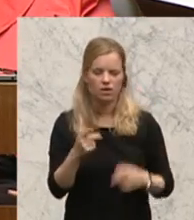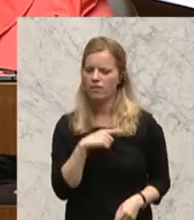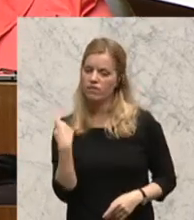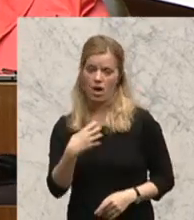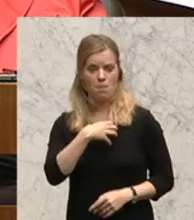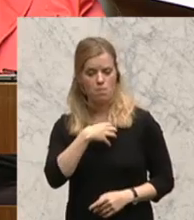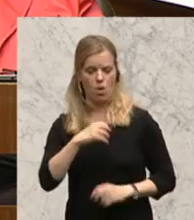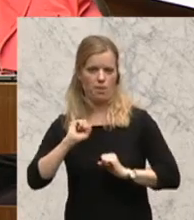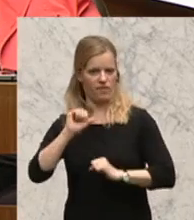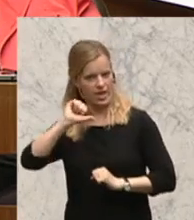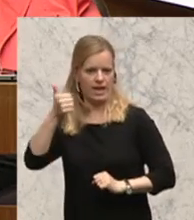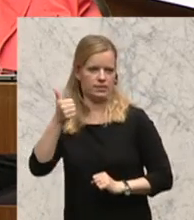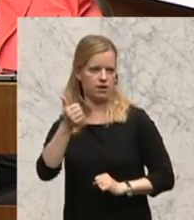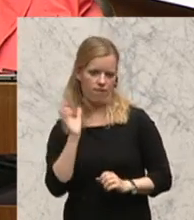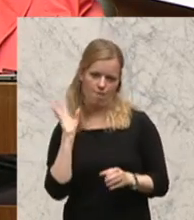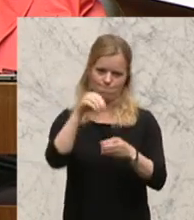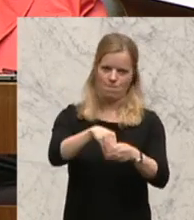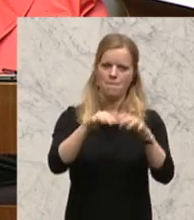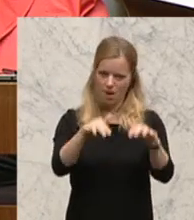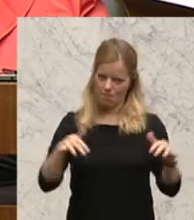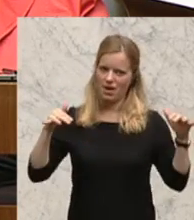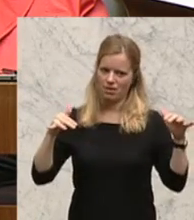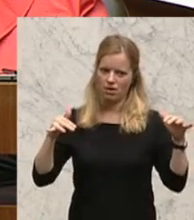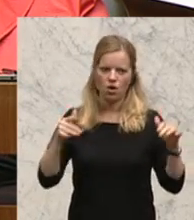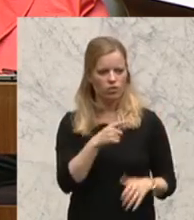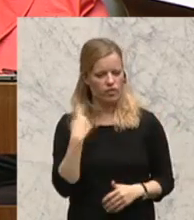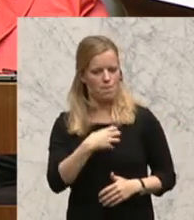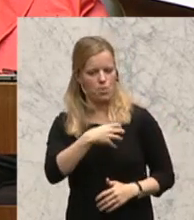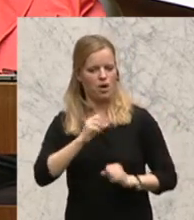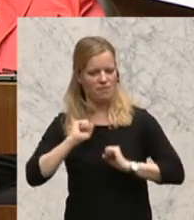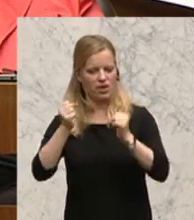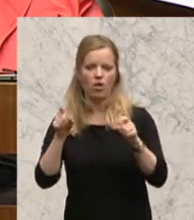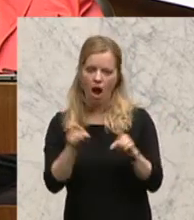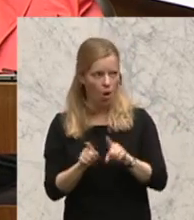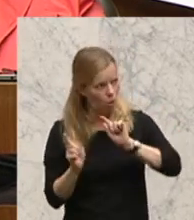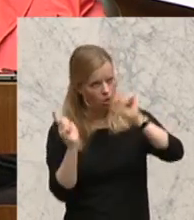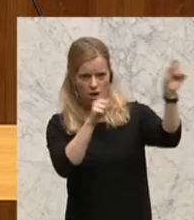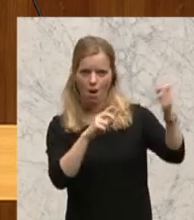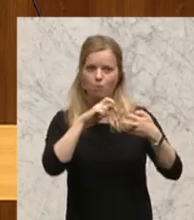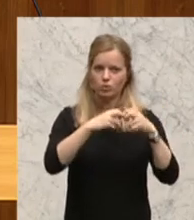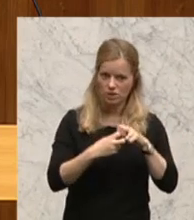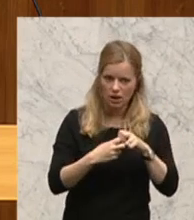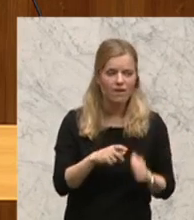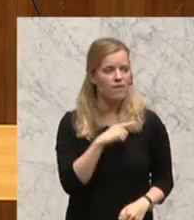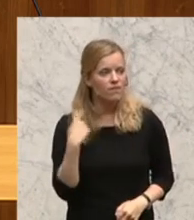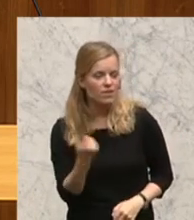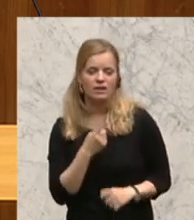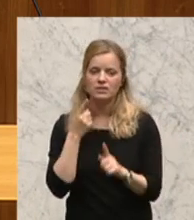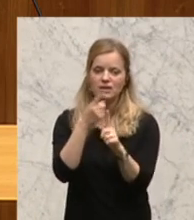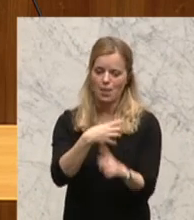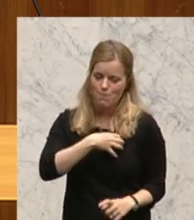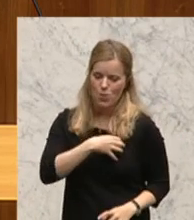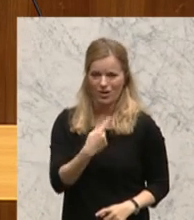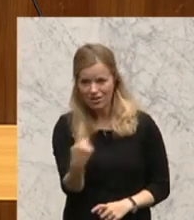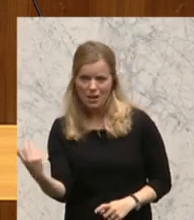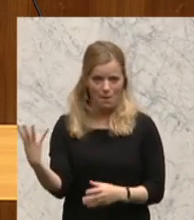gewählt wurde in Österreich und als erste Bürgerbewegung, die auch auf dem Weg ist nach Brüssel, dass wir sagen, binden wir die Bürgerinnen und Bürger mit ein. Das ist